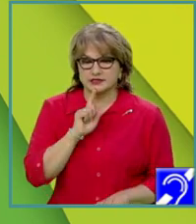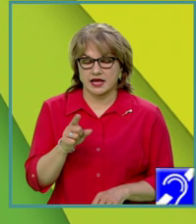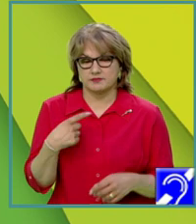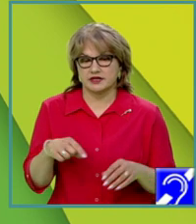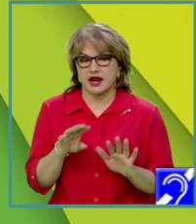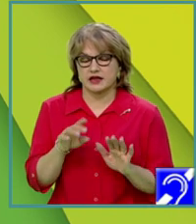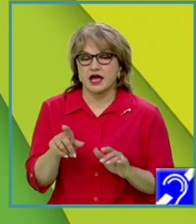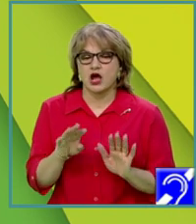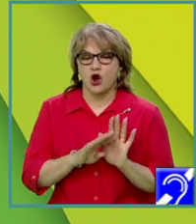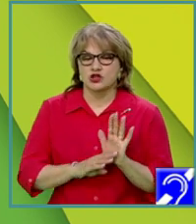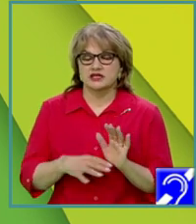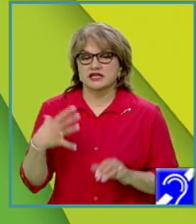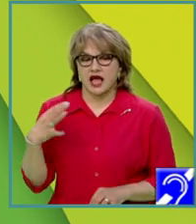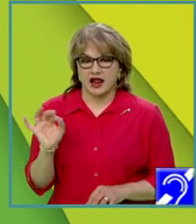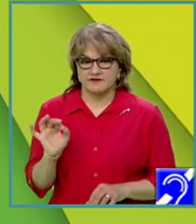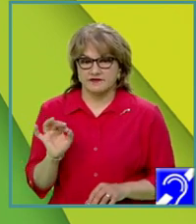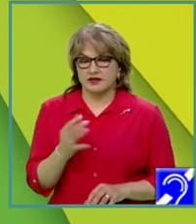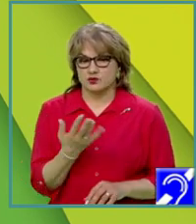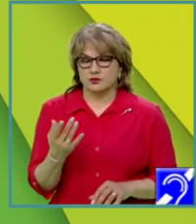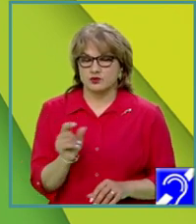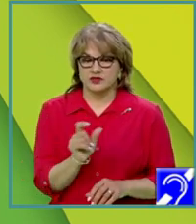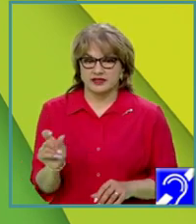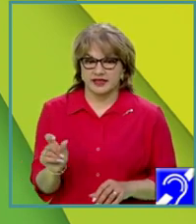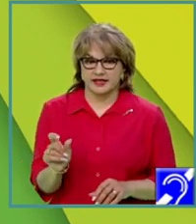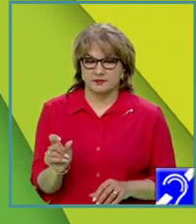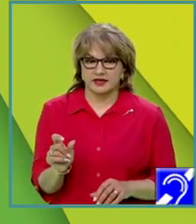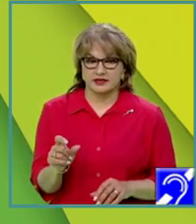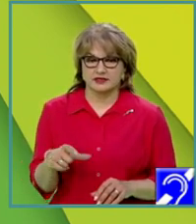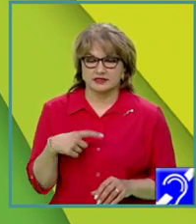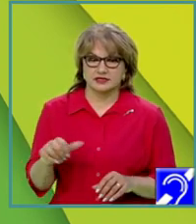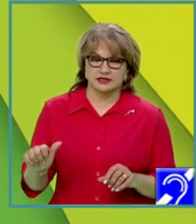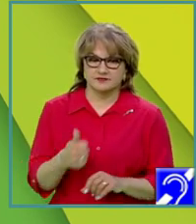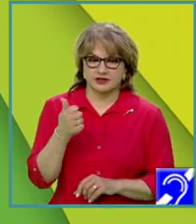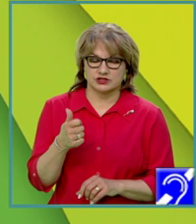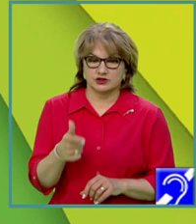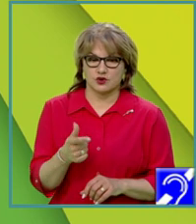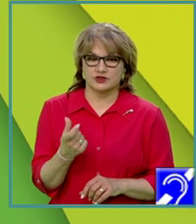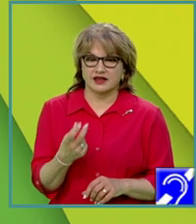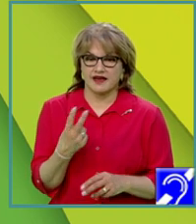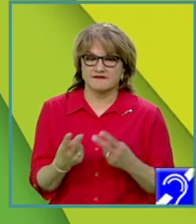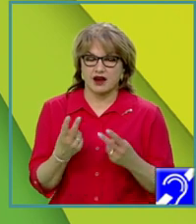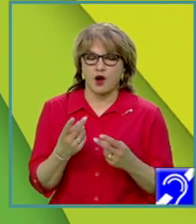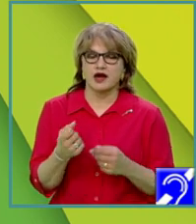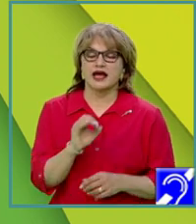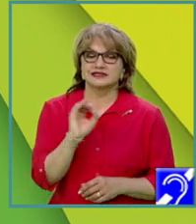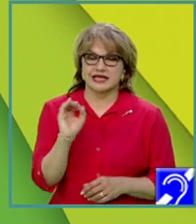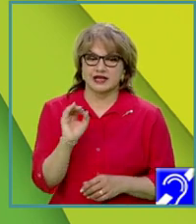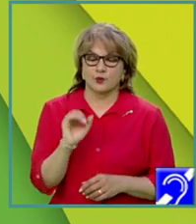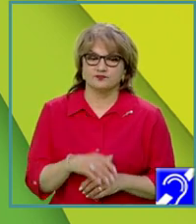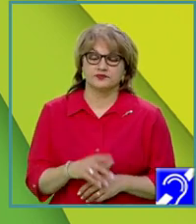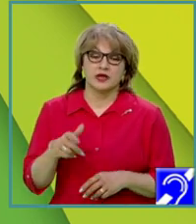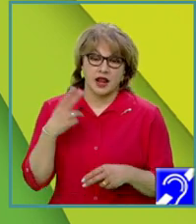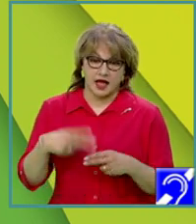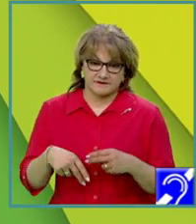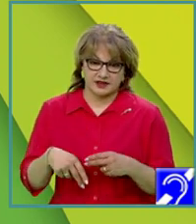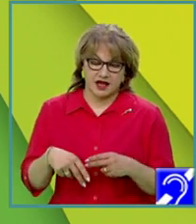condiția altfel, numărul de termeni se reinițializează de la valoarea 0. La final,